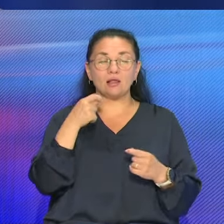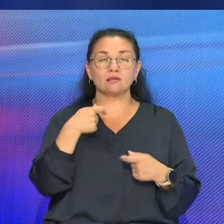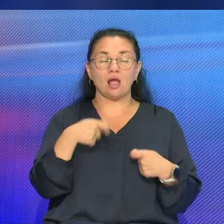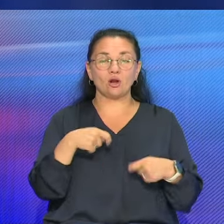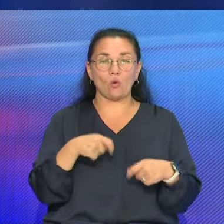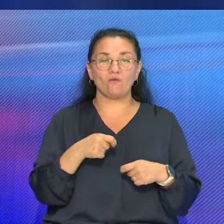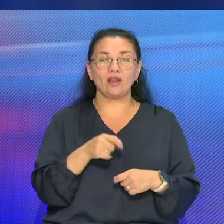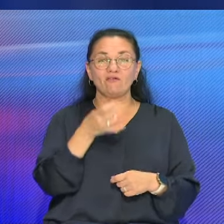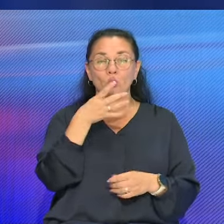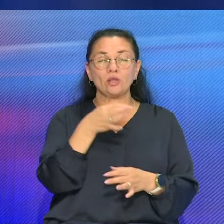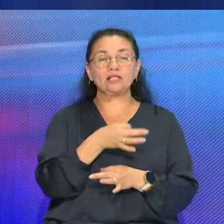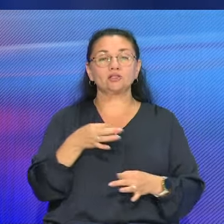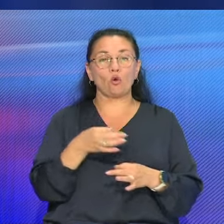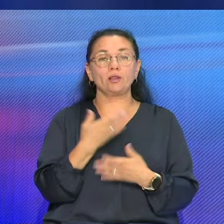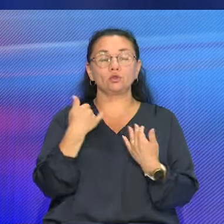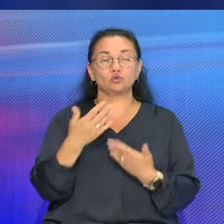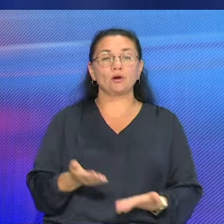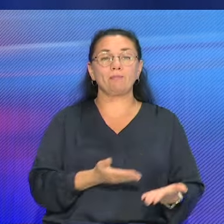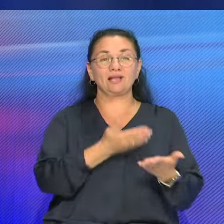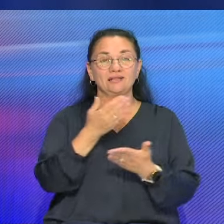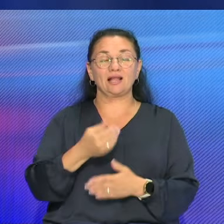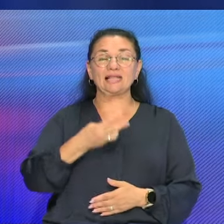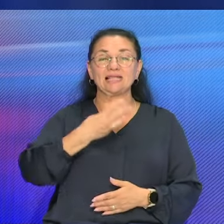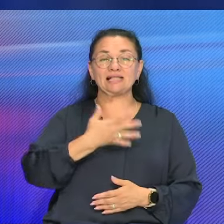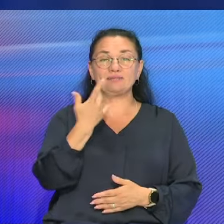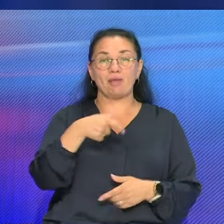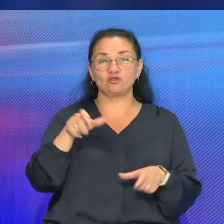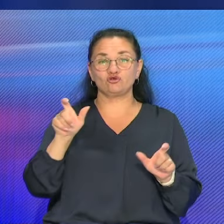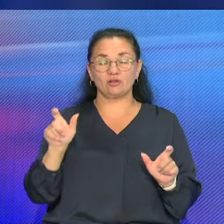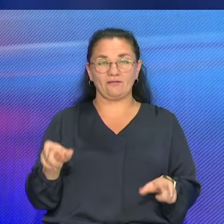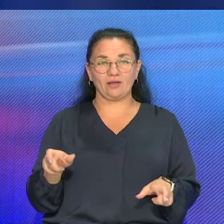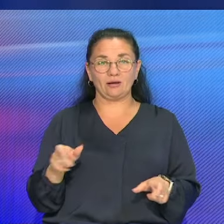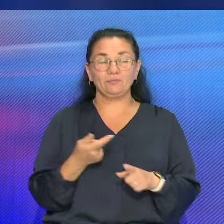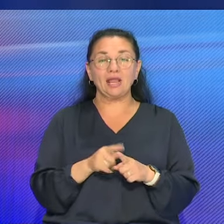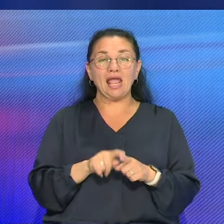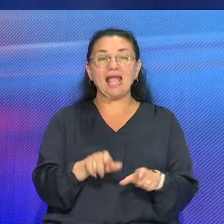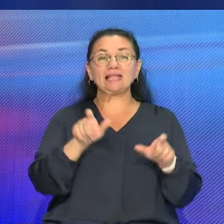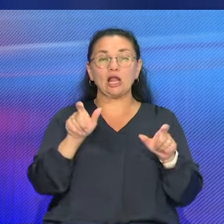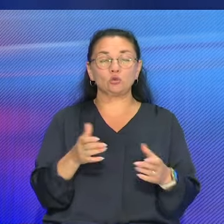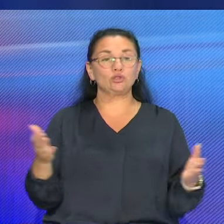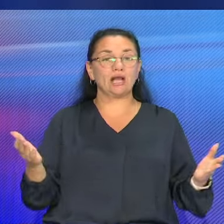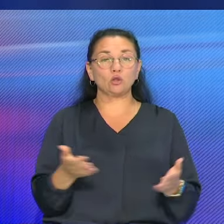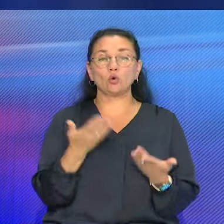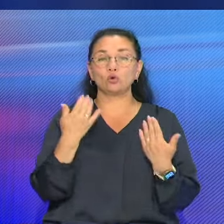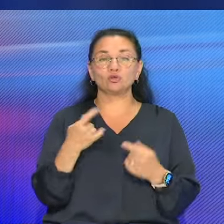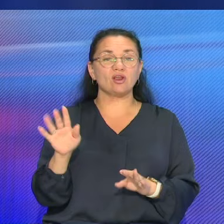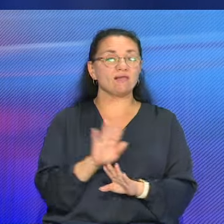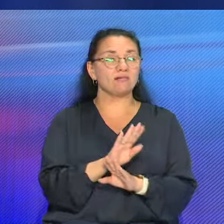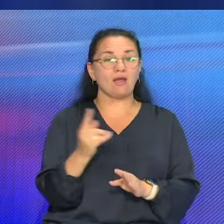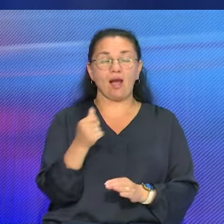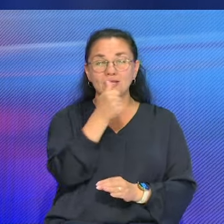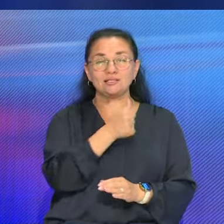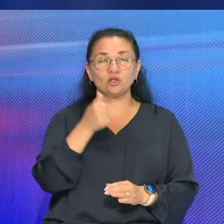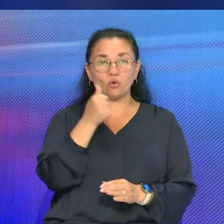представлено к награде 35 человек. Это люди, которые не один год, даже не одно десятилетие